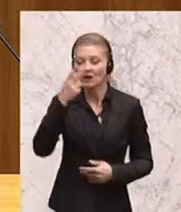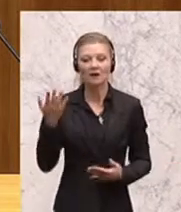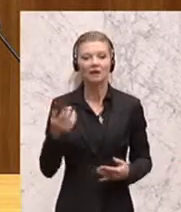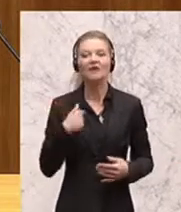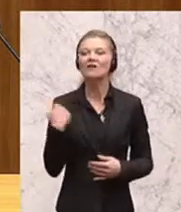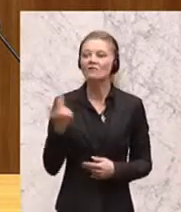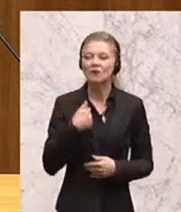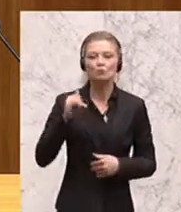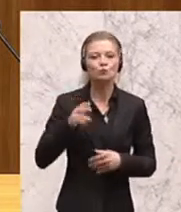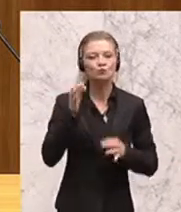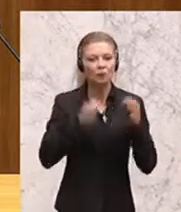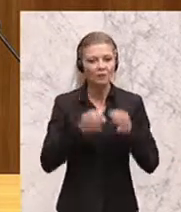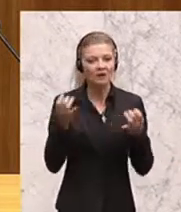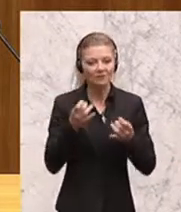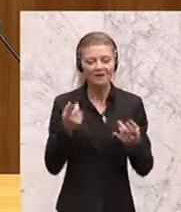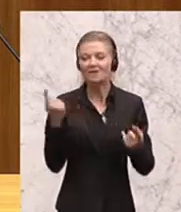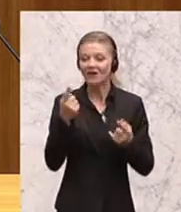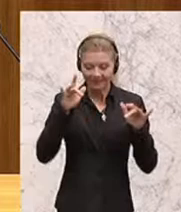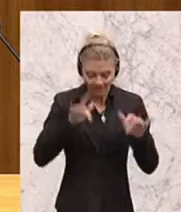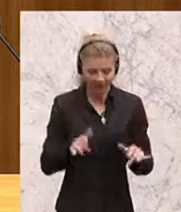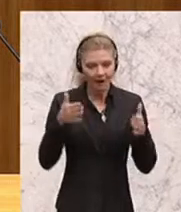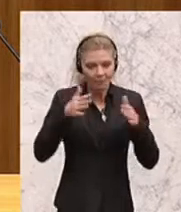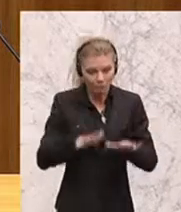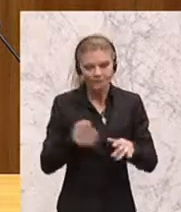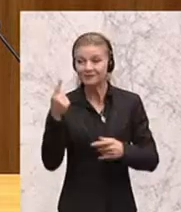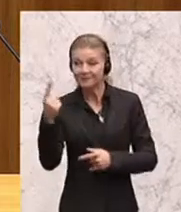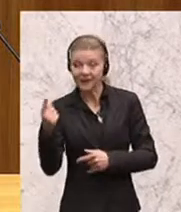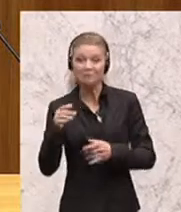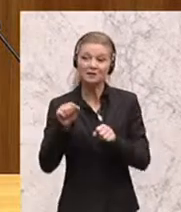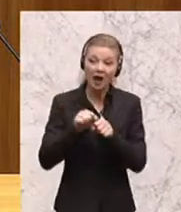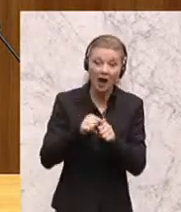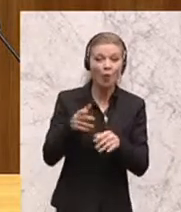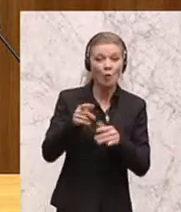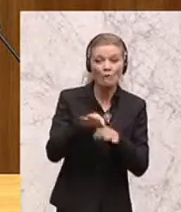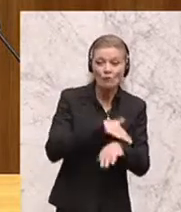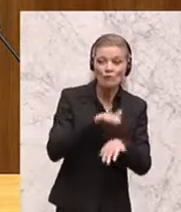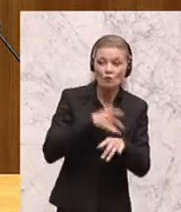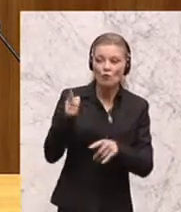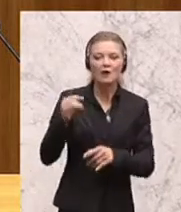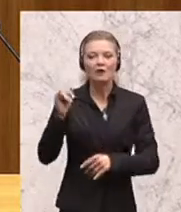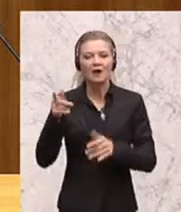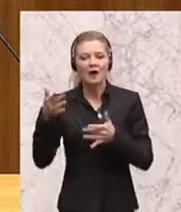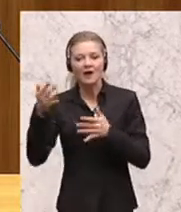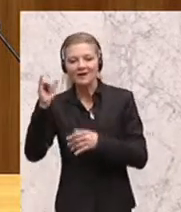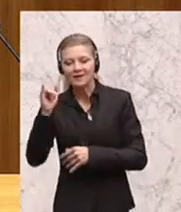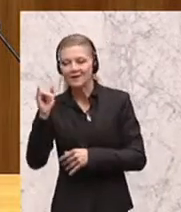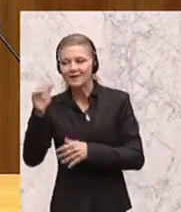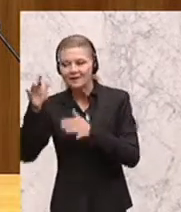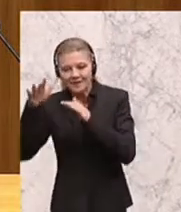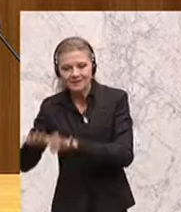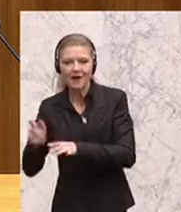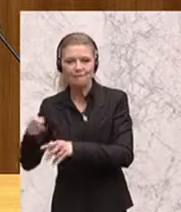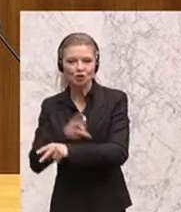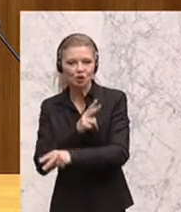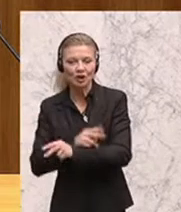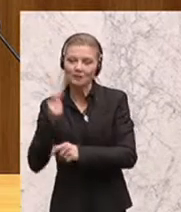hier genau diese islamistische Bedrohung, ebenfalls als Bedrohung empfinden und mit vielen anderen auch, hier diese Auseinandersetzung führen. Und